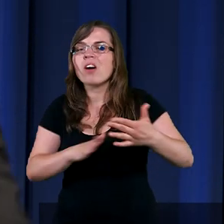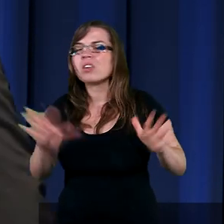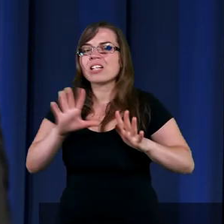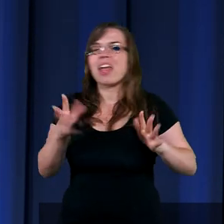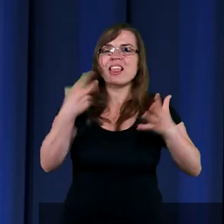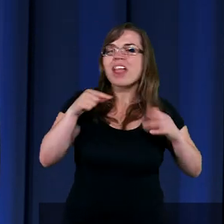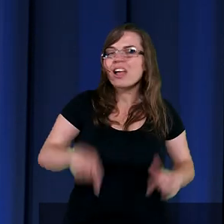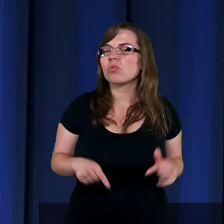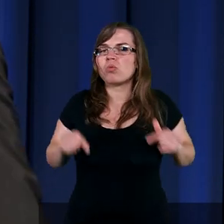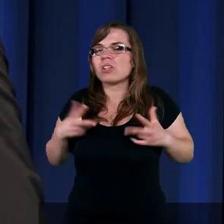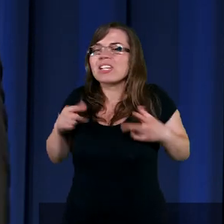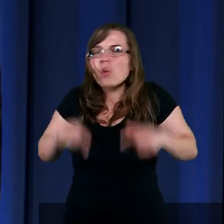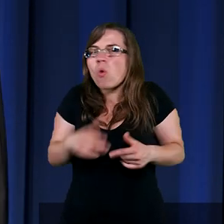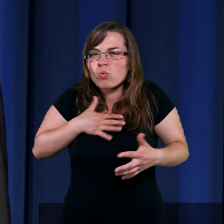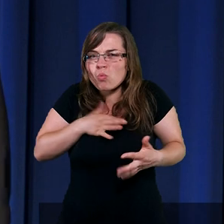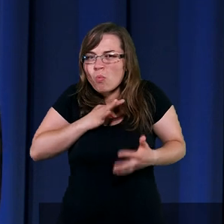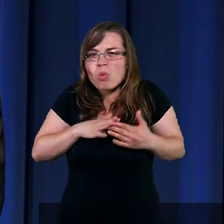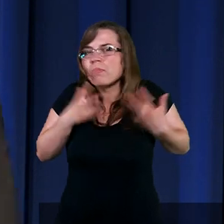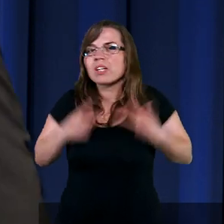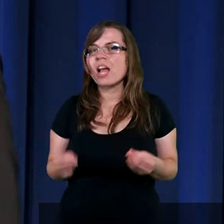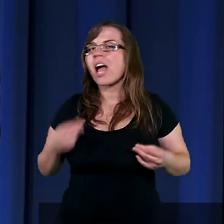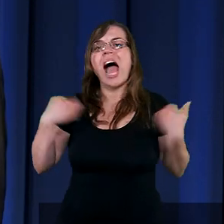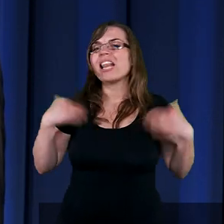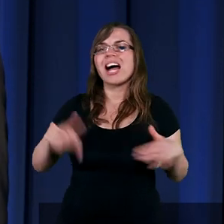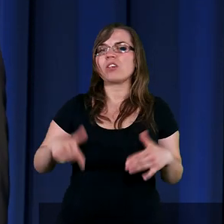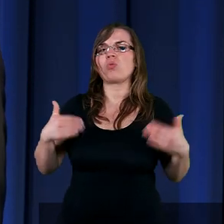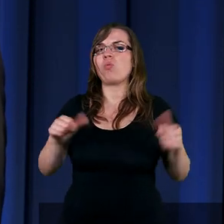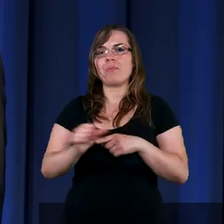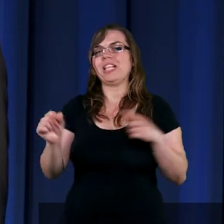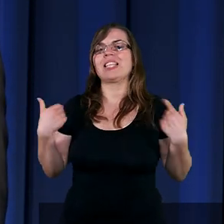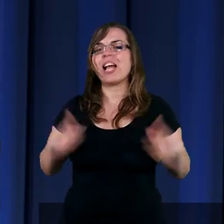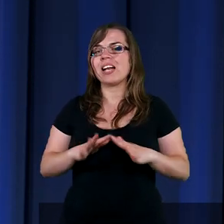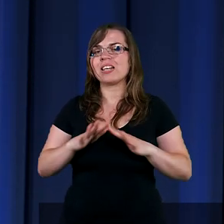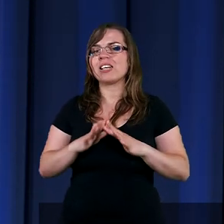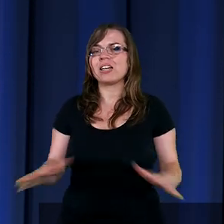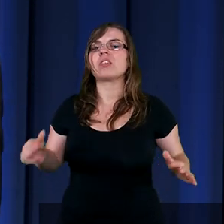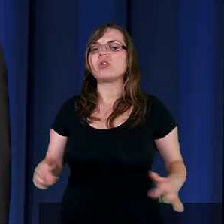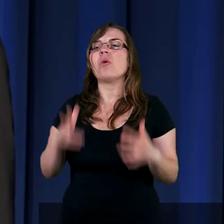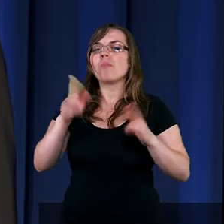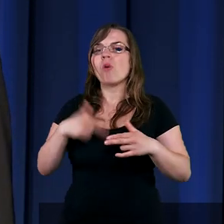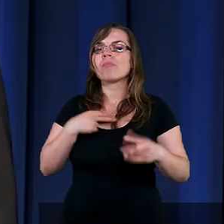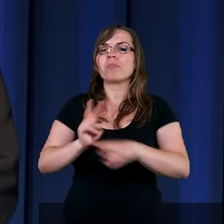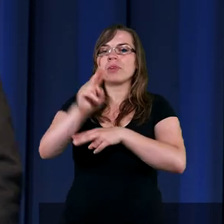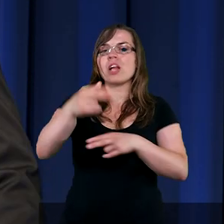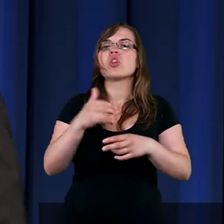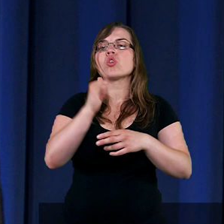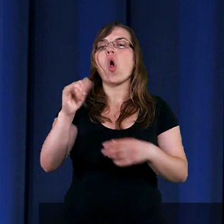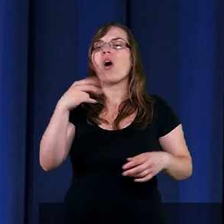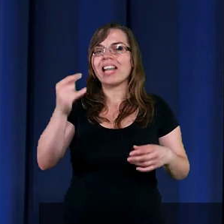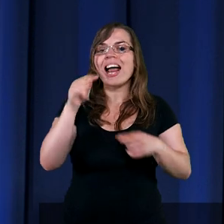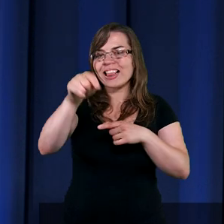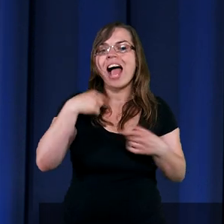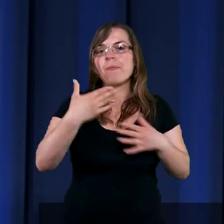nie tu. To nie jest mój dom. Ja tu nie chcę być. Pozwól mi przekroczyć Jordan i tam, ale nie tu.